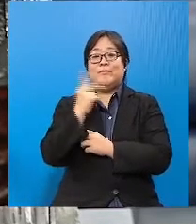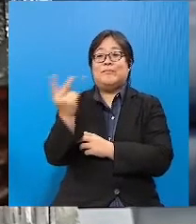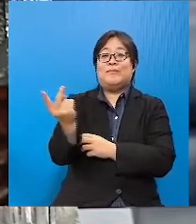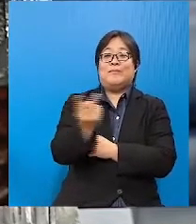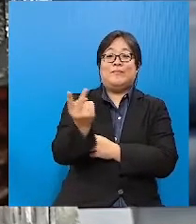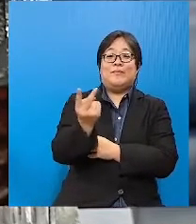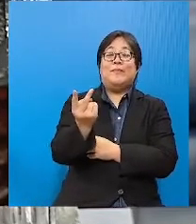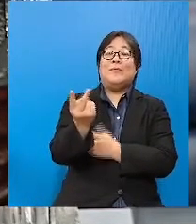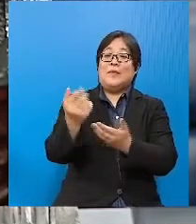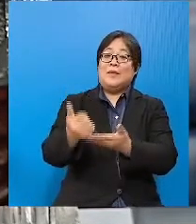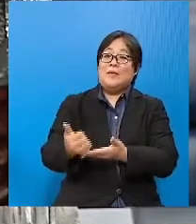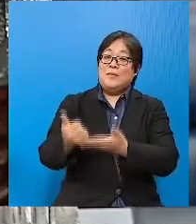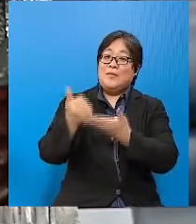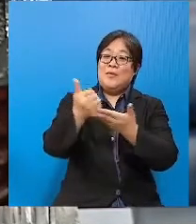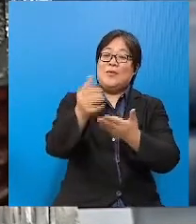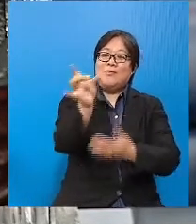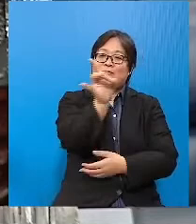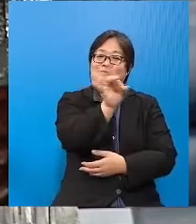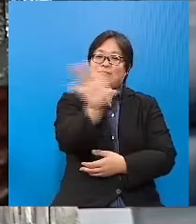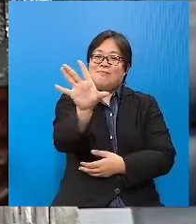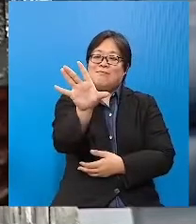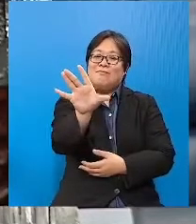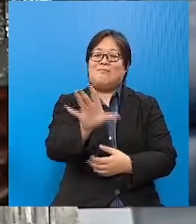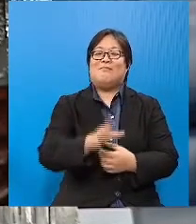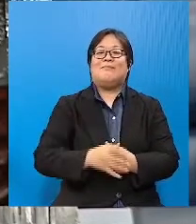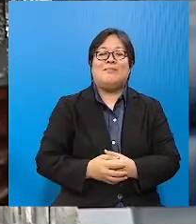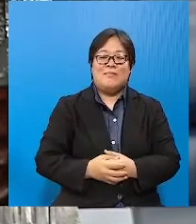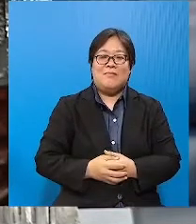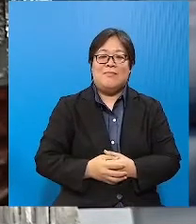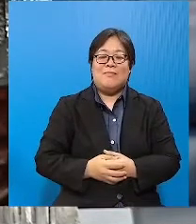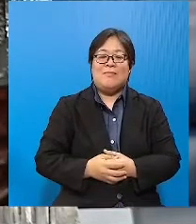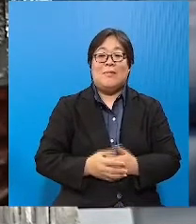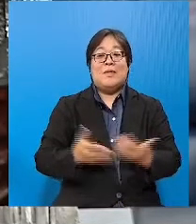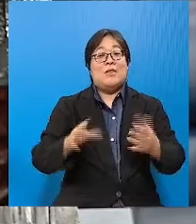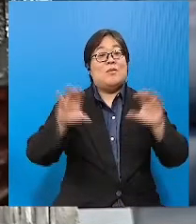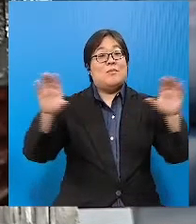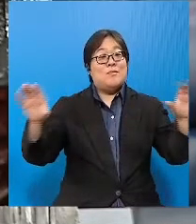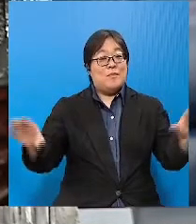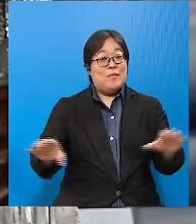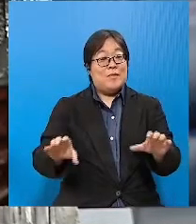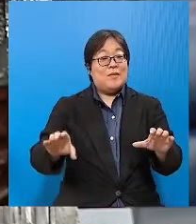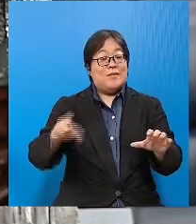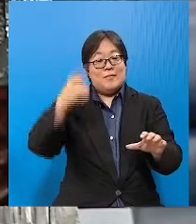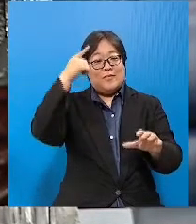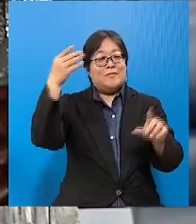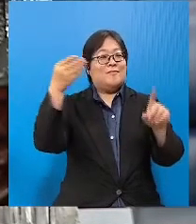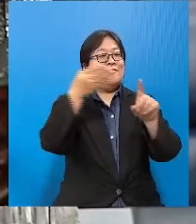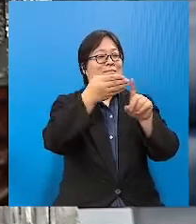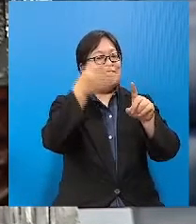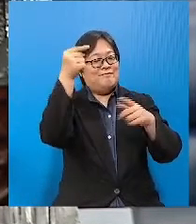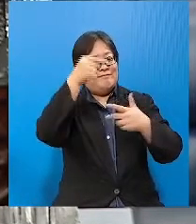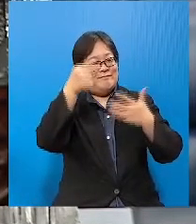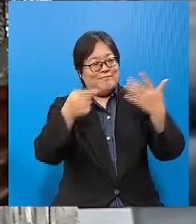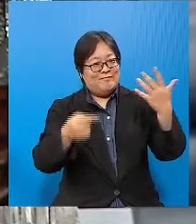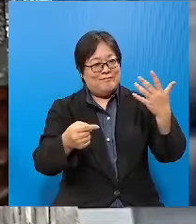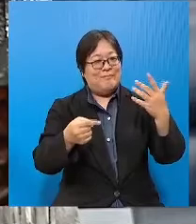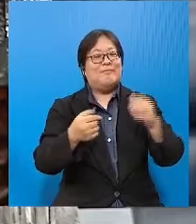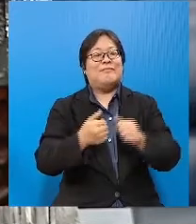bentuan-bentuk one-off yang dilaksanakan bagi tujuan-tujuan tertentu